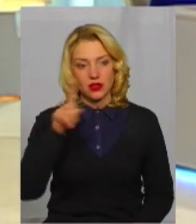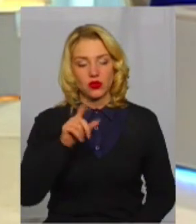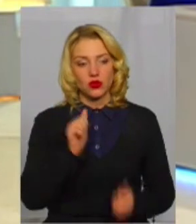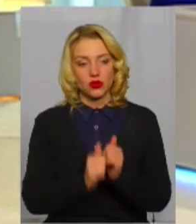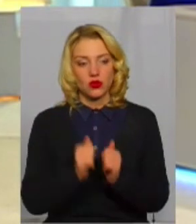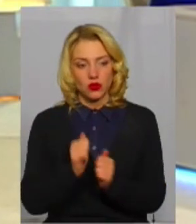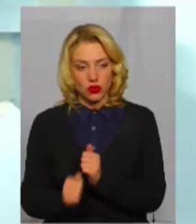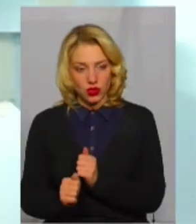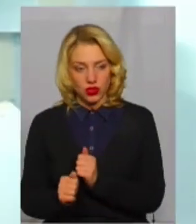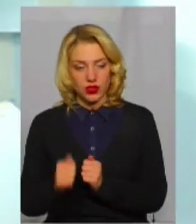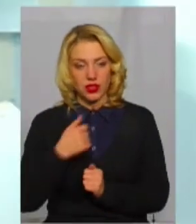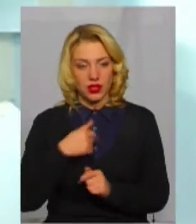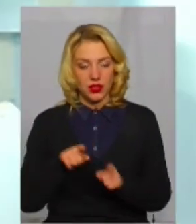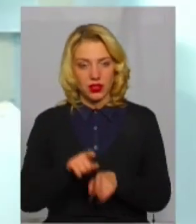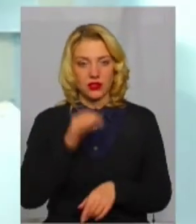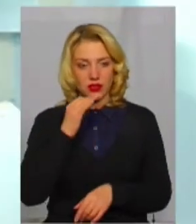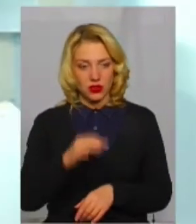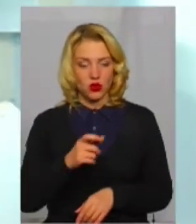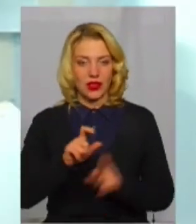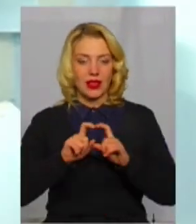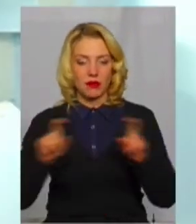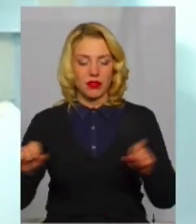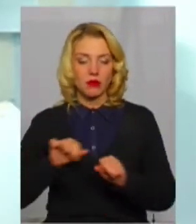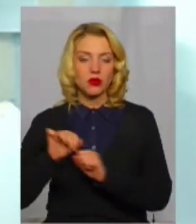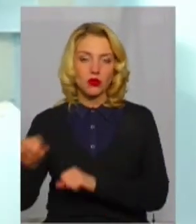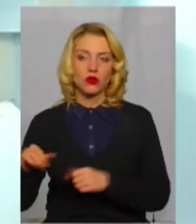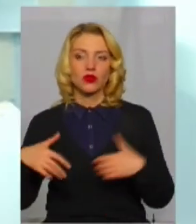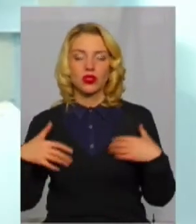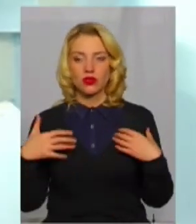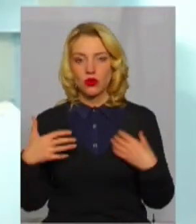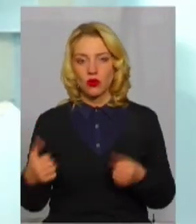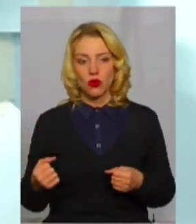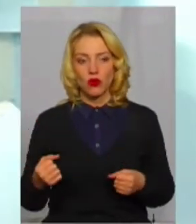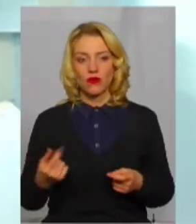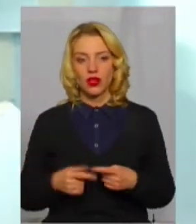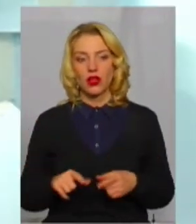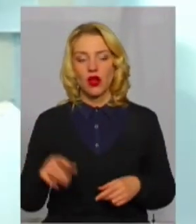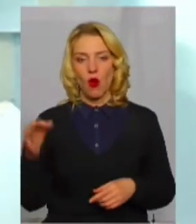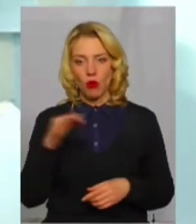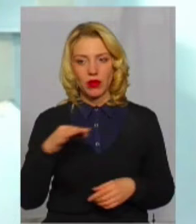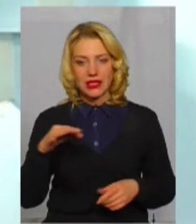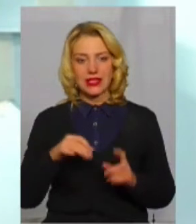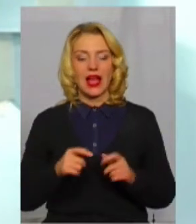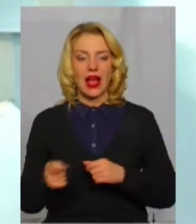я так скажу, що і Департамент охорони здоров'я, тобто обласна адміністрація